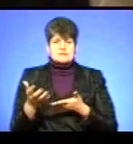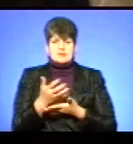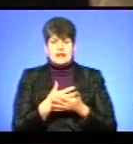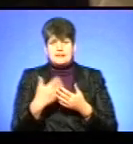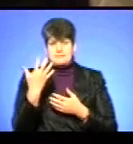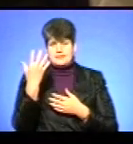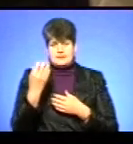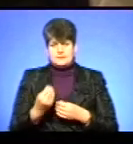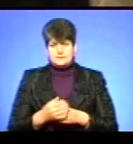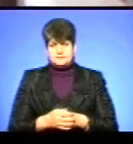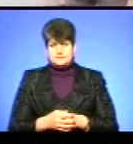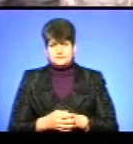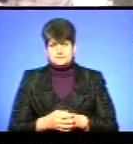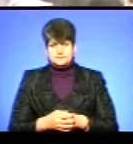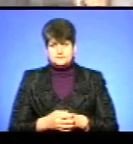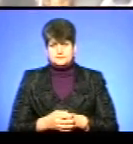п'ять днів.